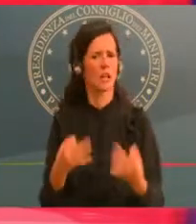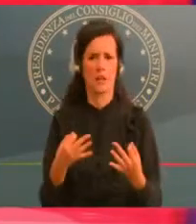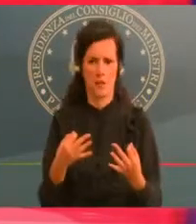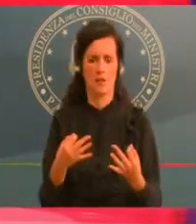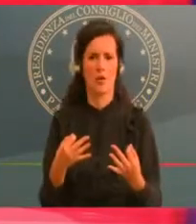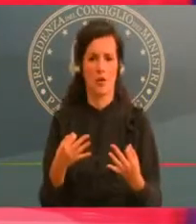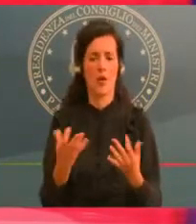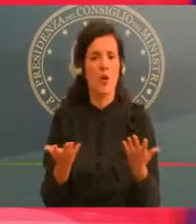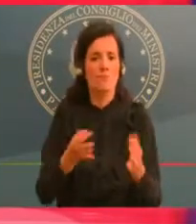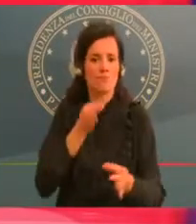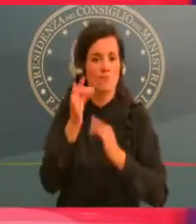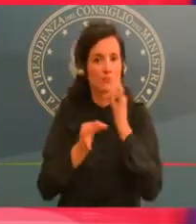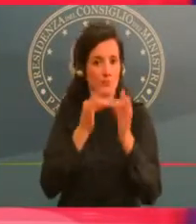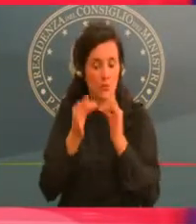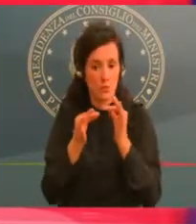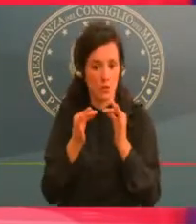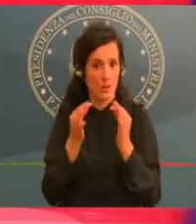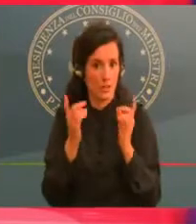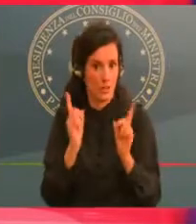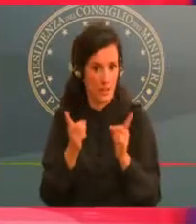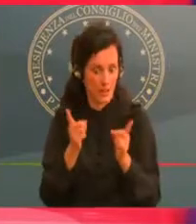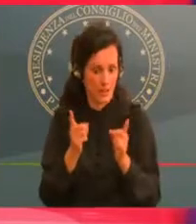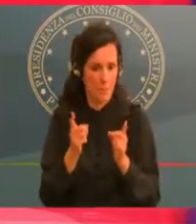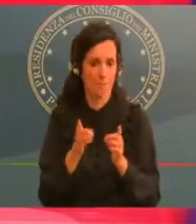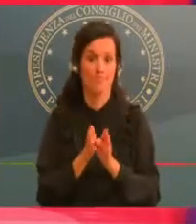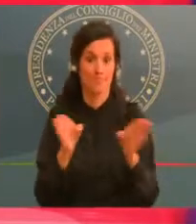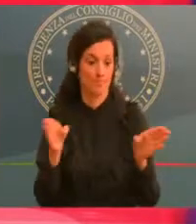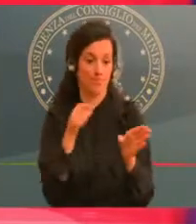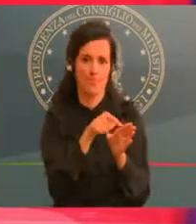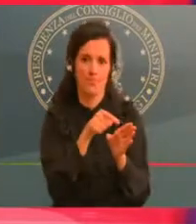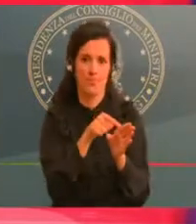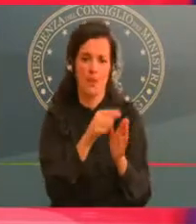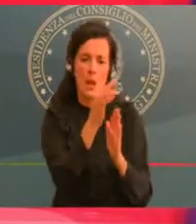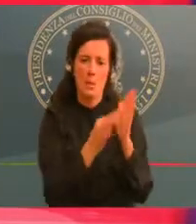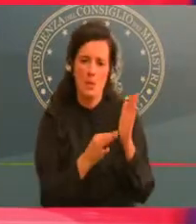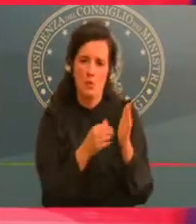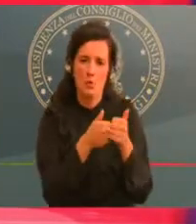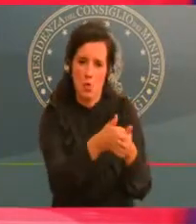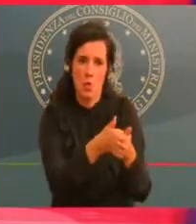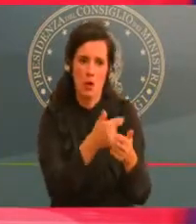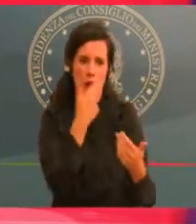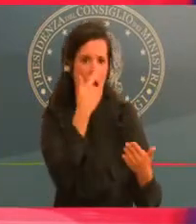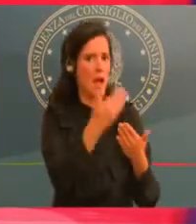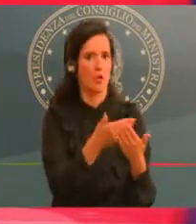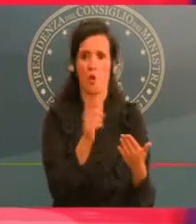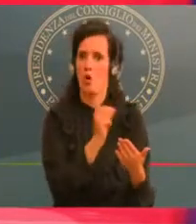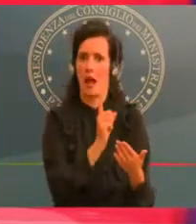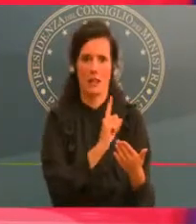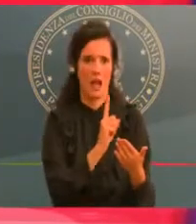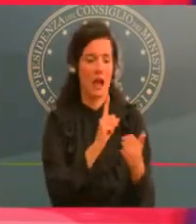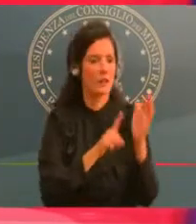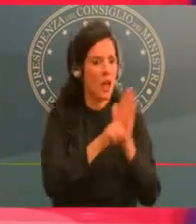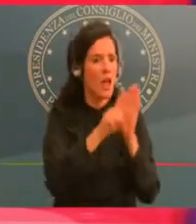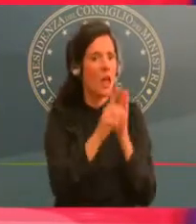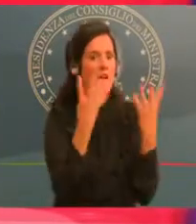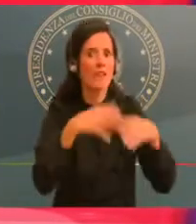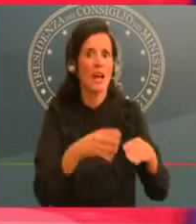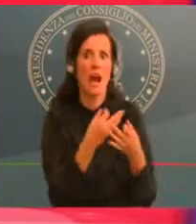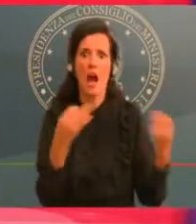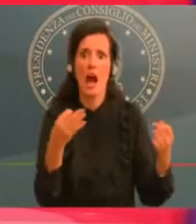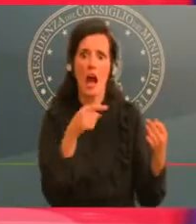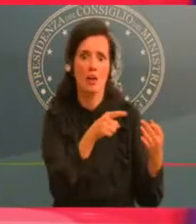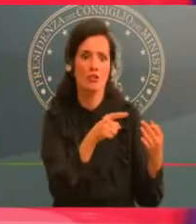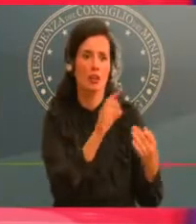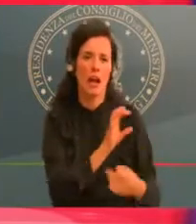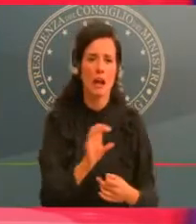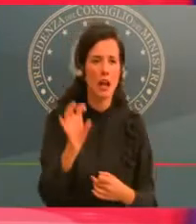per le regioni che sono attualmente a maggior rischio, e dall'altro finiremmo per